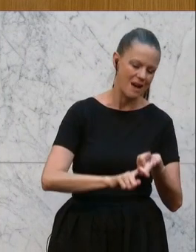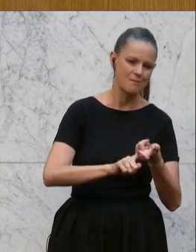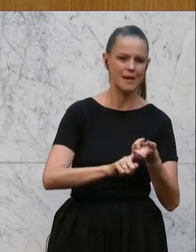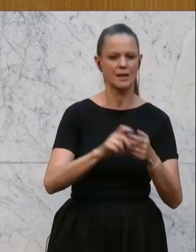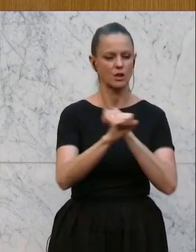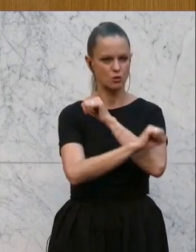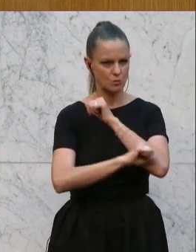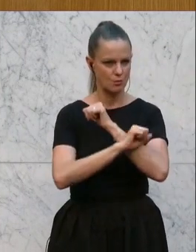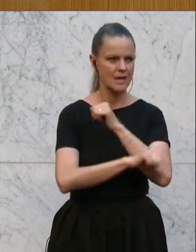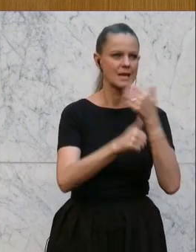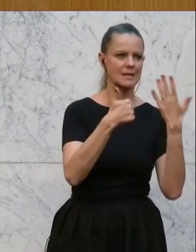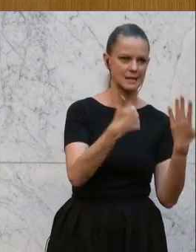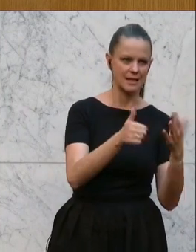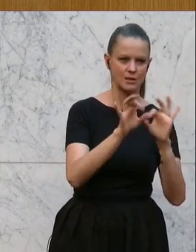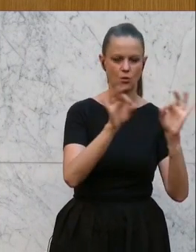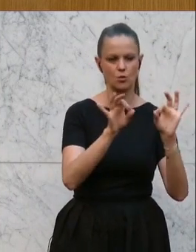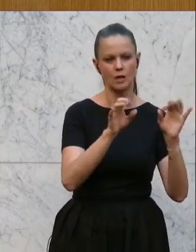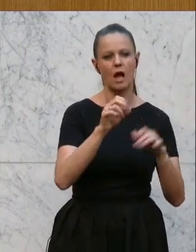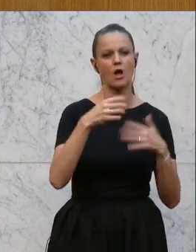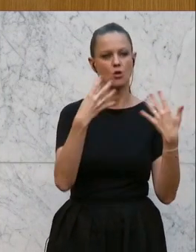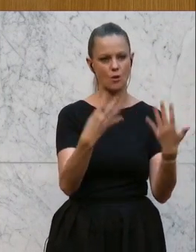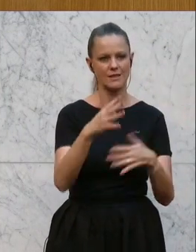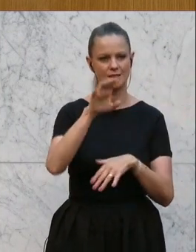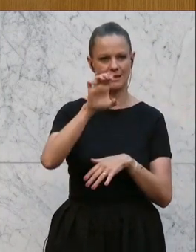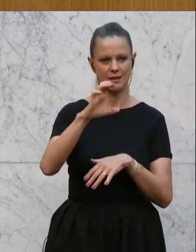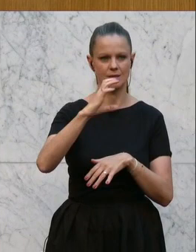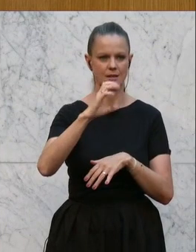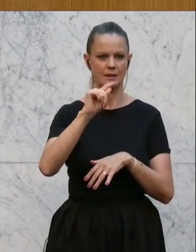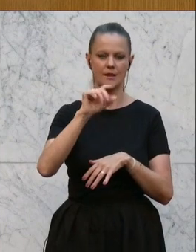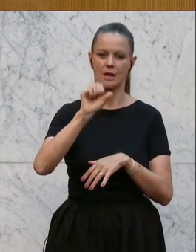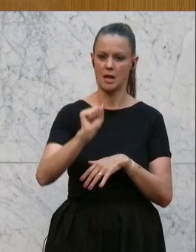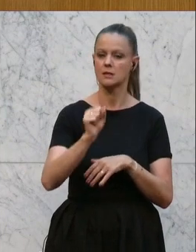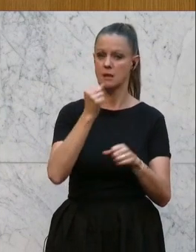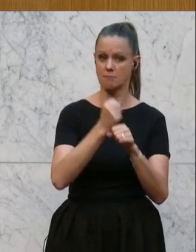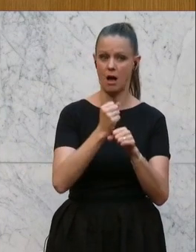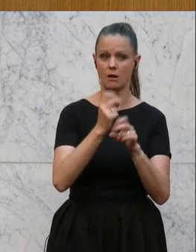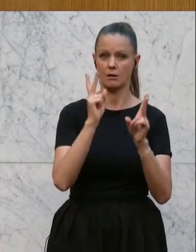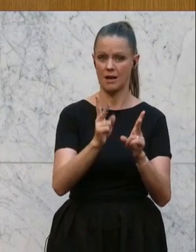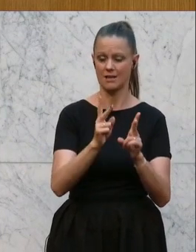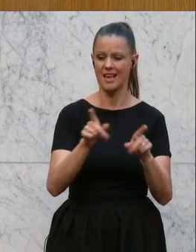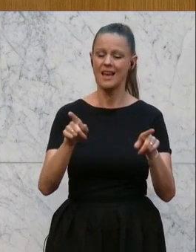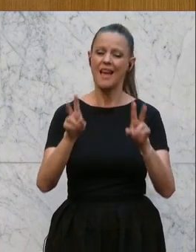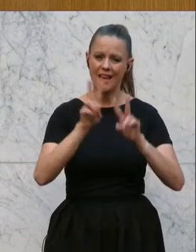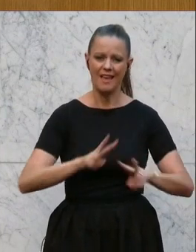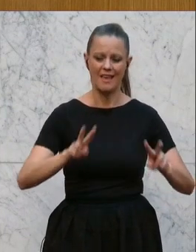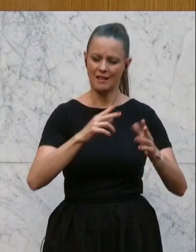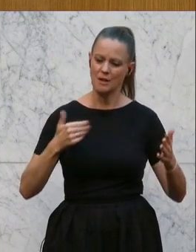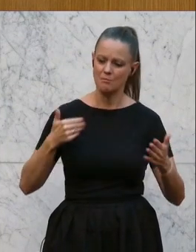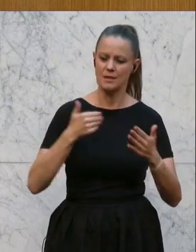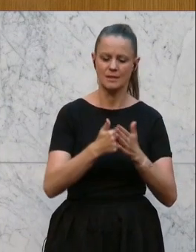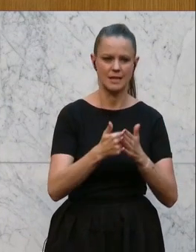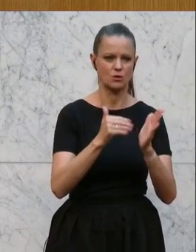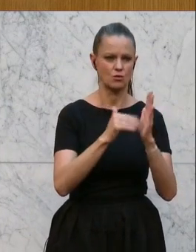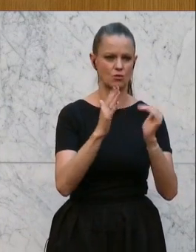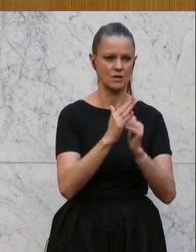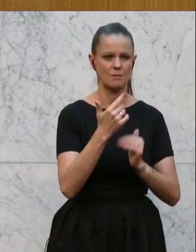90 ECTS zu absolvieren. Im Summe ist das wie das bisherige Modell 2, das nur sehr wenig genützt worden ist.